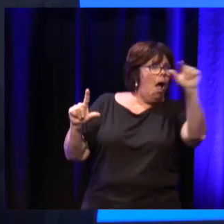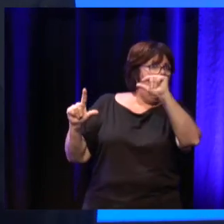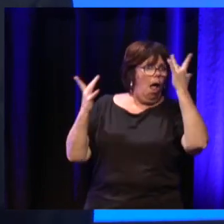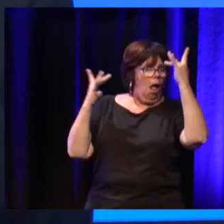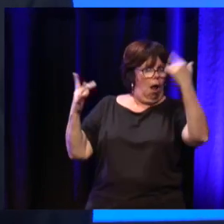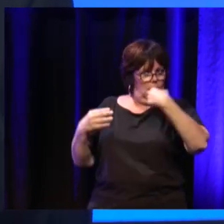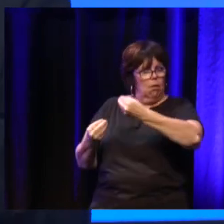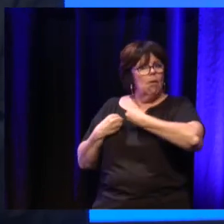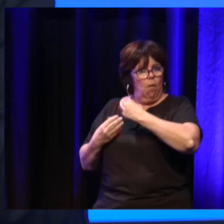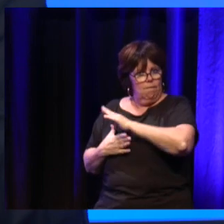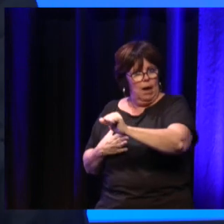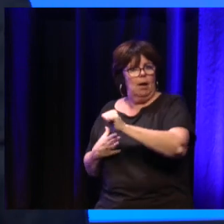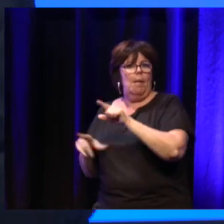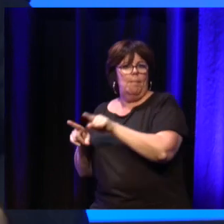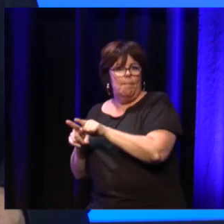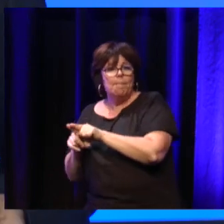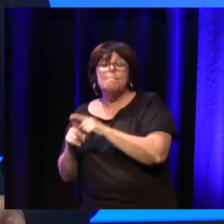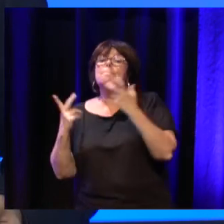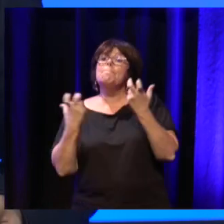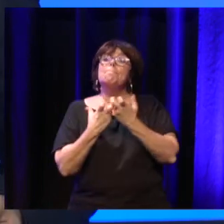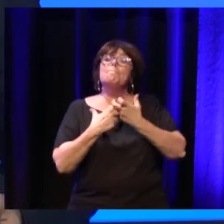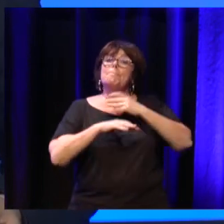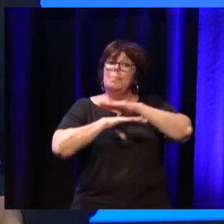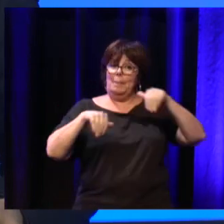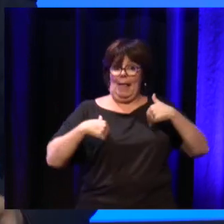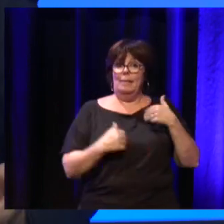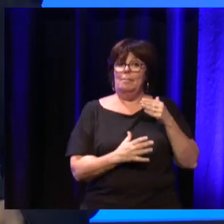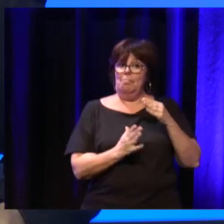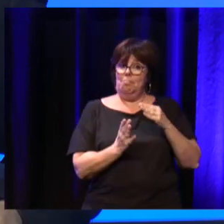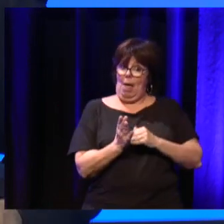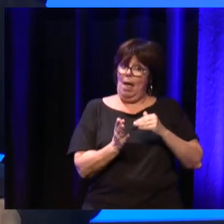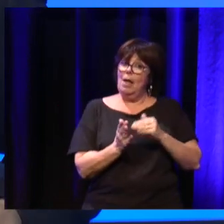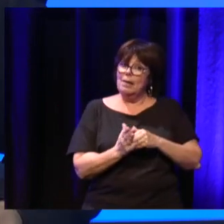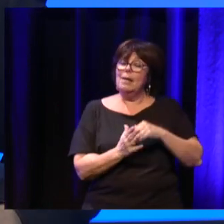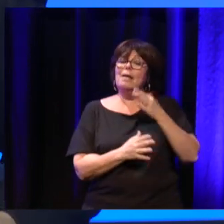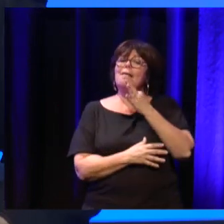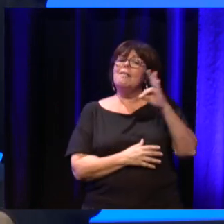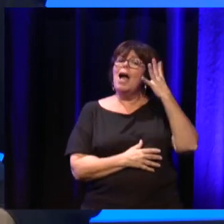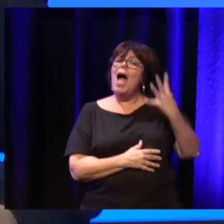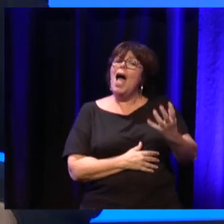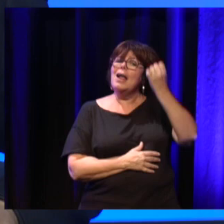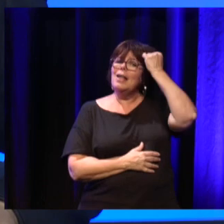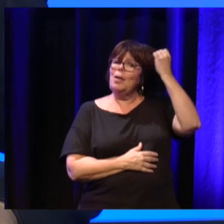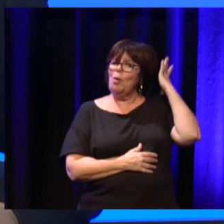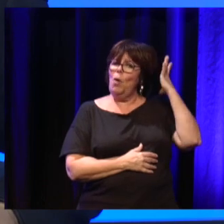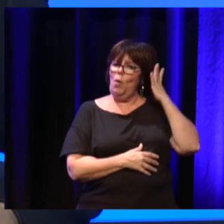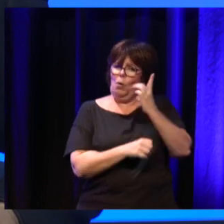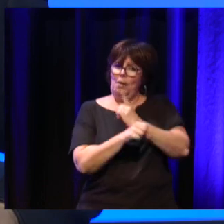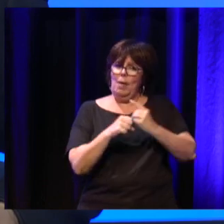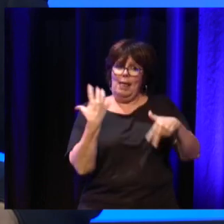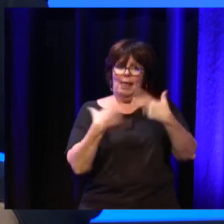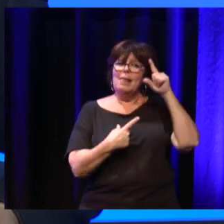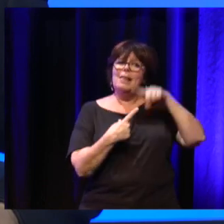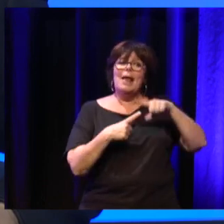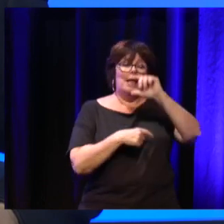font nos amis de Marseille, notamment avec Anne-Marie Catanzaro et France Alzheimer XIII, mais aussi ce que portait Lima à une époque sur les musées